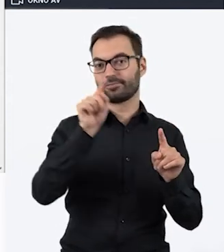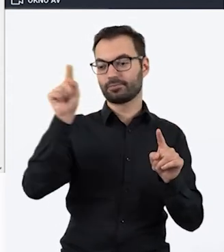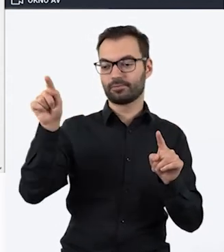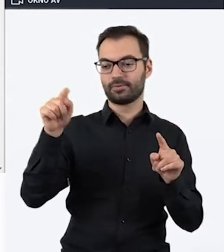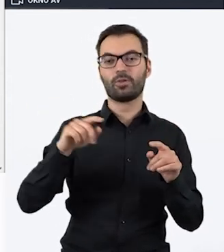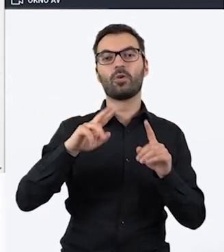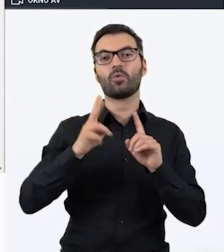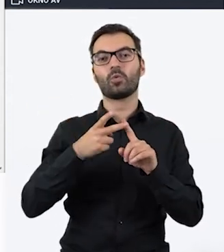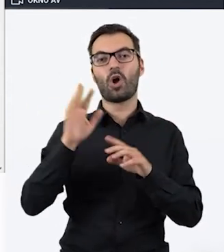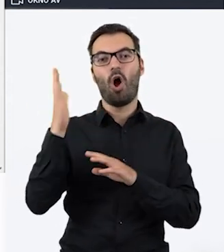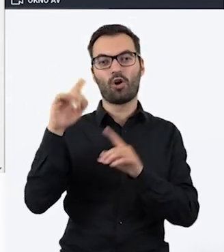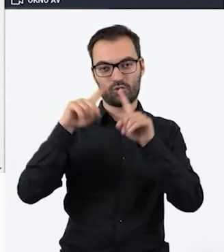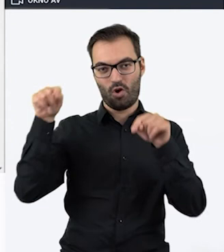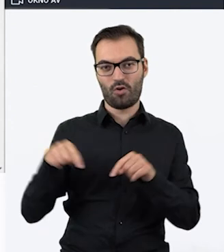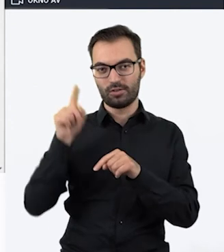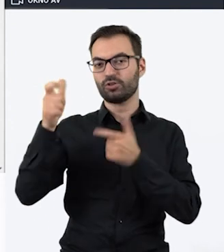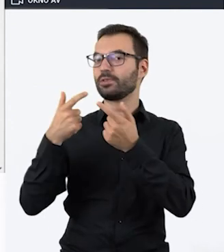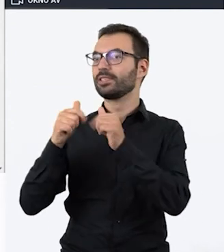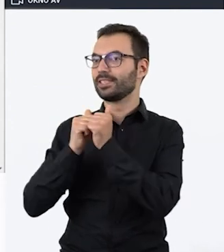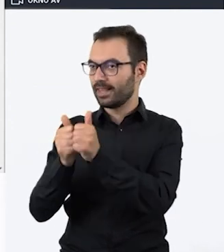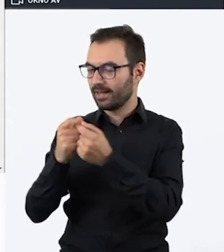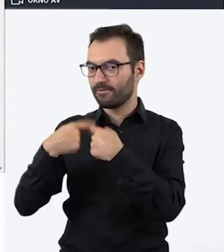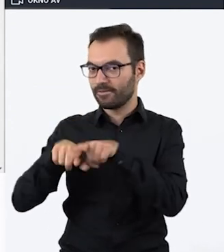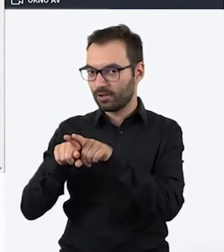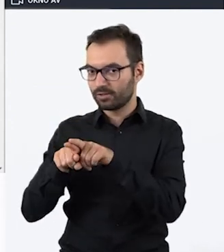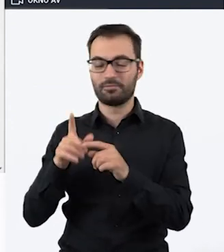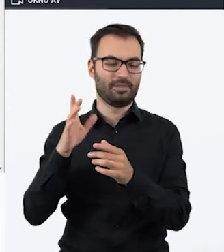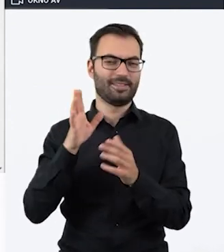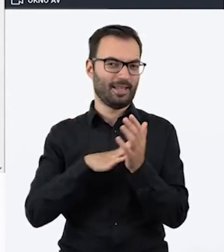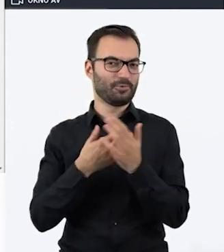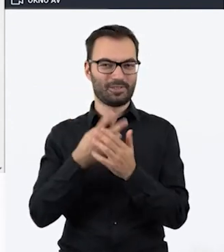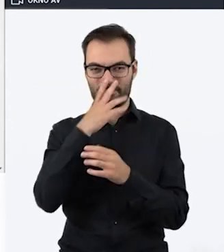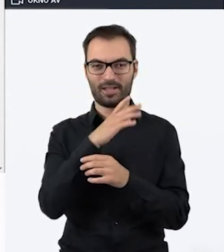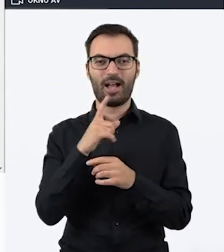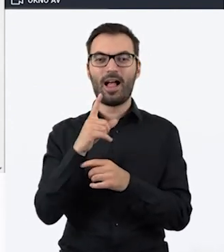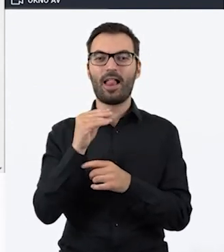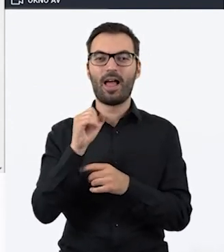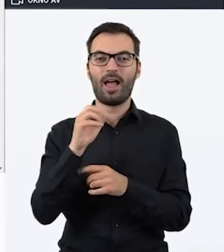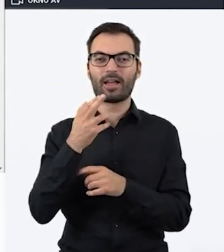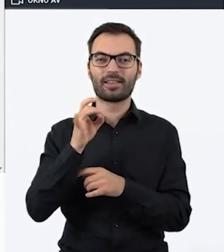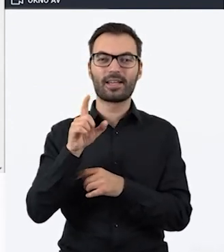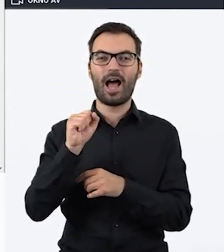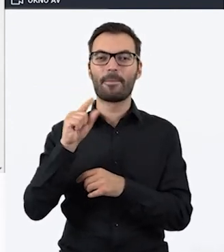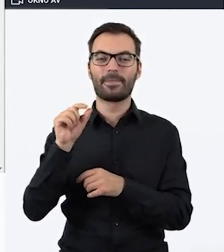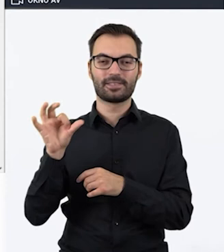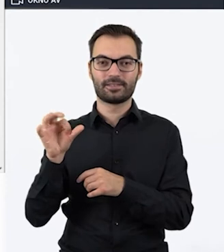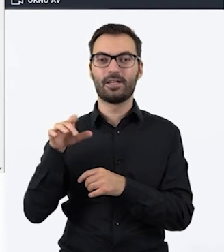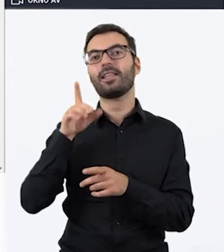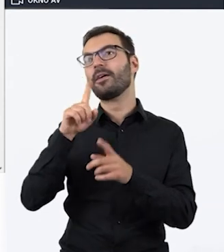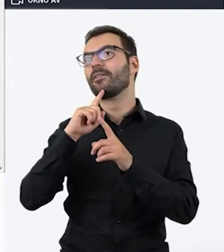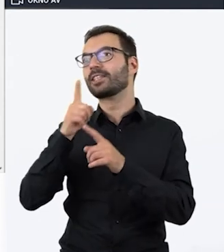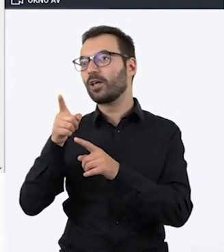drugiego okna, tam wykona zadanie. Warto na przykład, tak jak pokazywaliśmy to narzędzie Learning Apps, tam się pojawi jakaś wskazówka, a